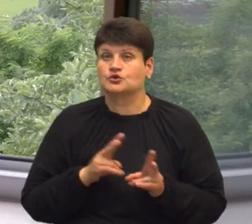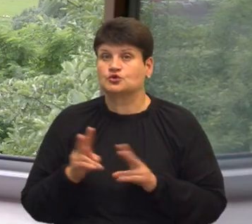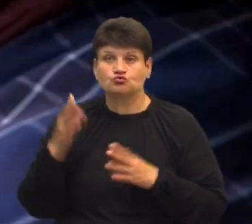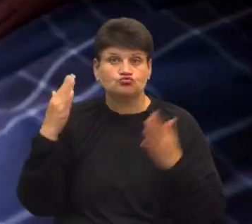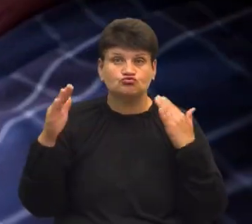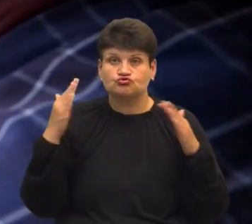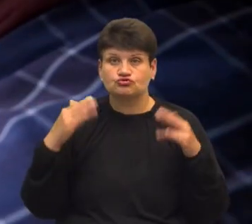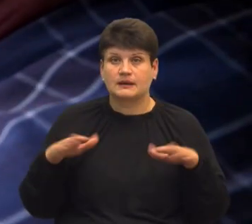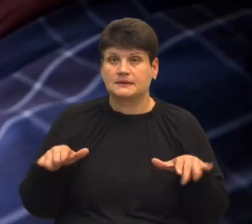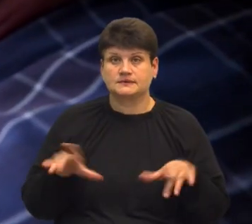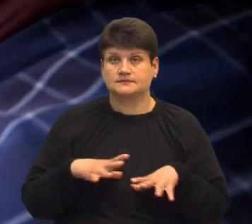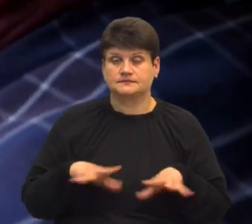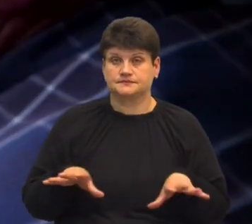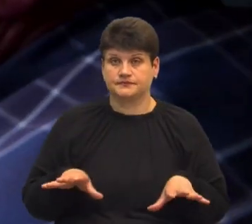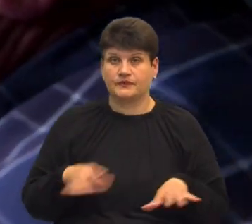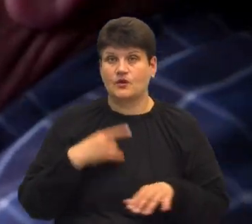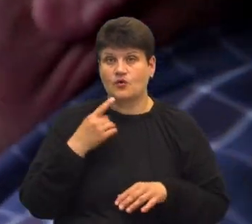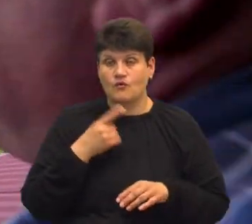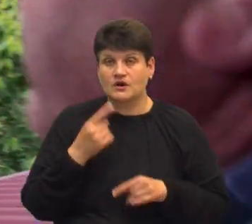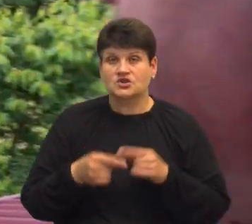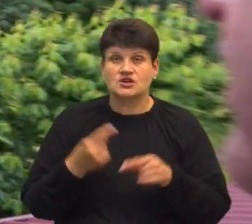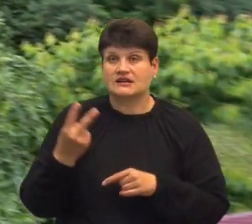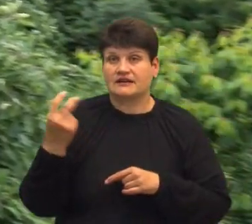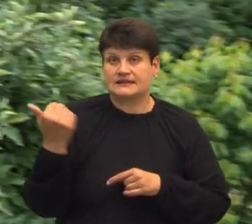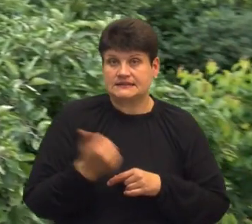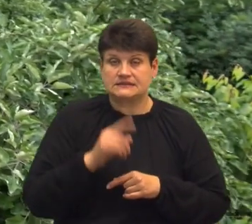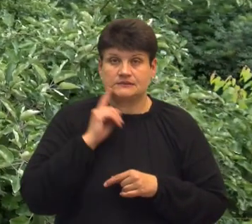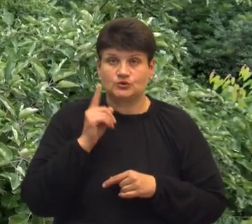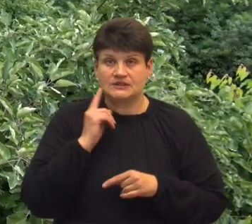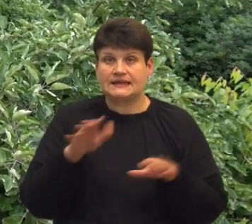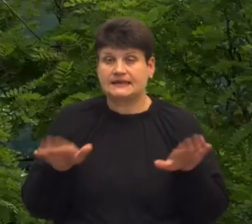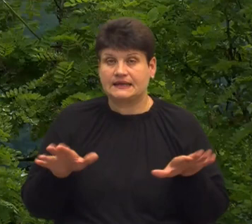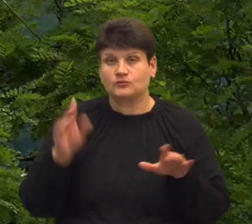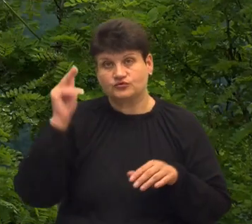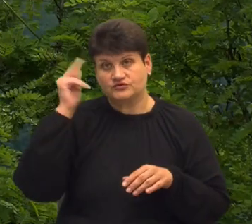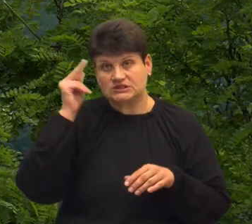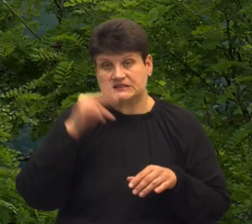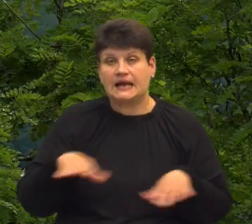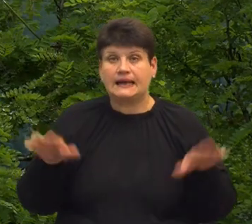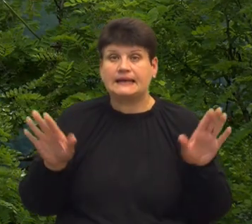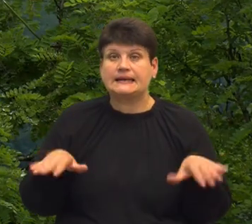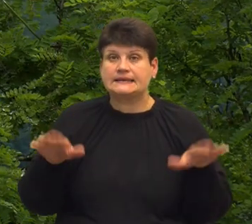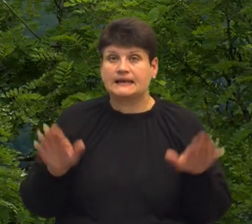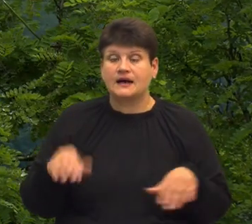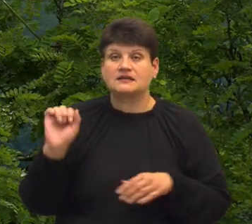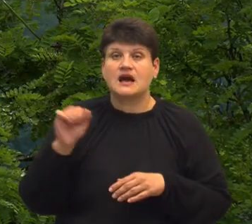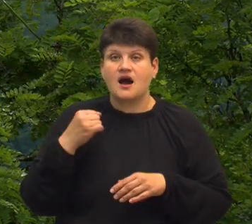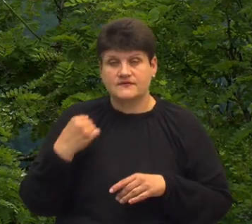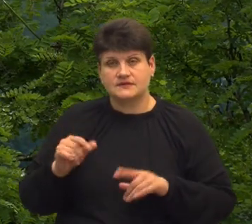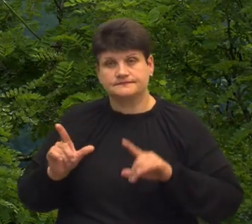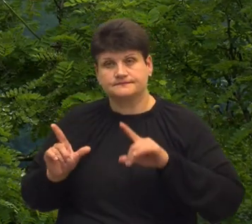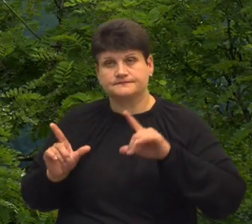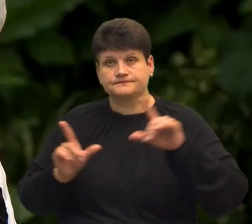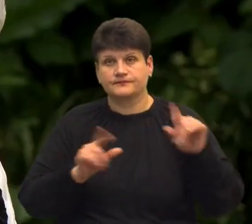не прилетів. Володимир каже, через два тижні молоді лелеки вчитимуться літати. І вже в серпні відправлятимуться в теплі краї.